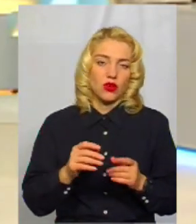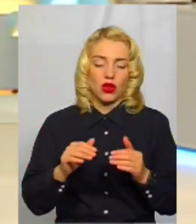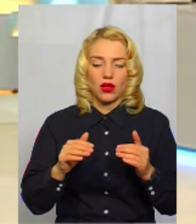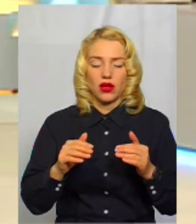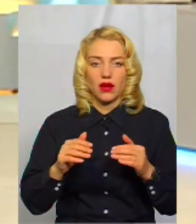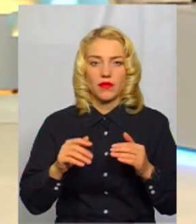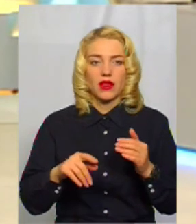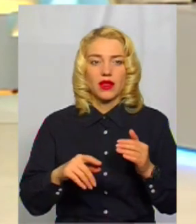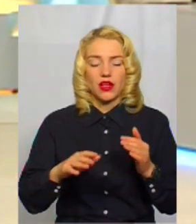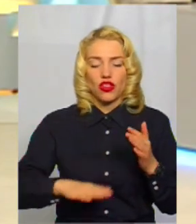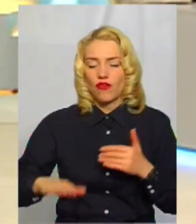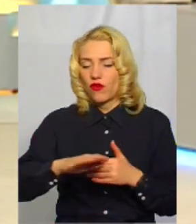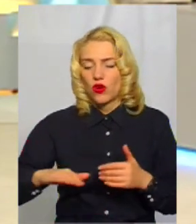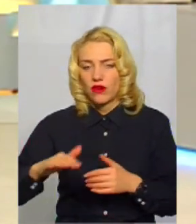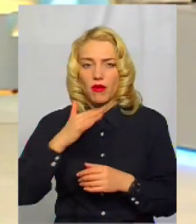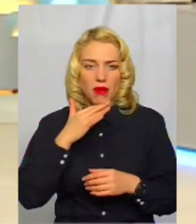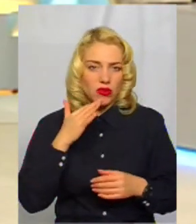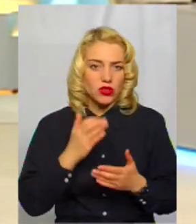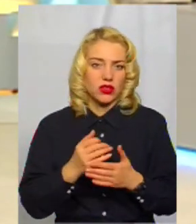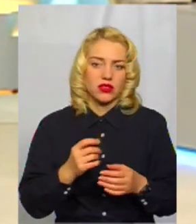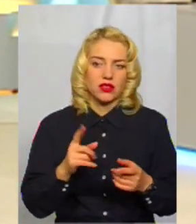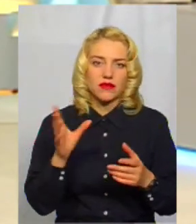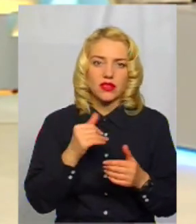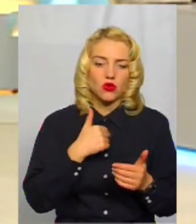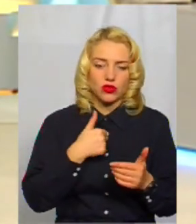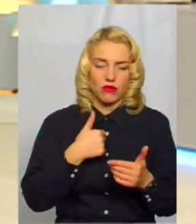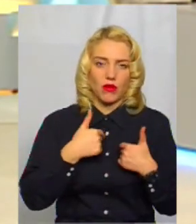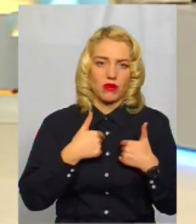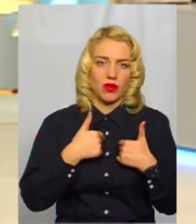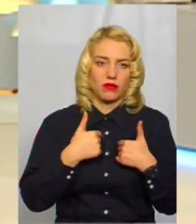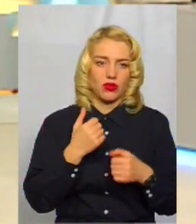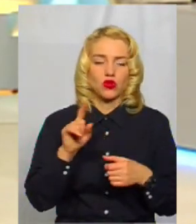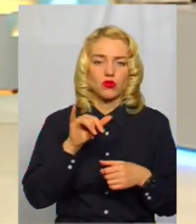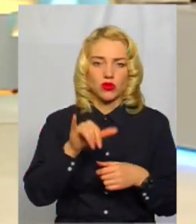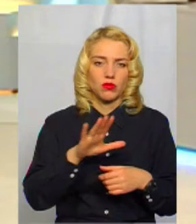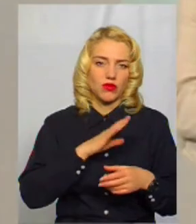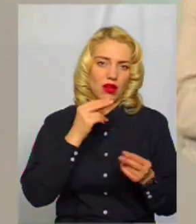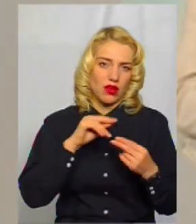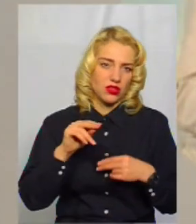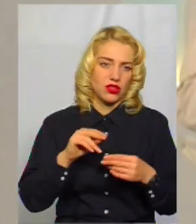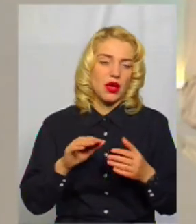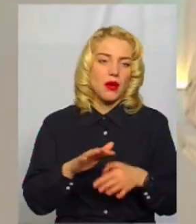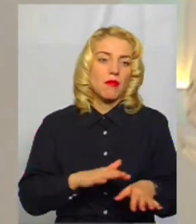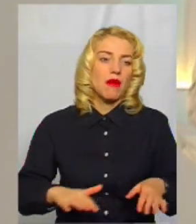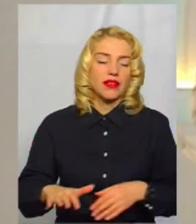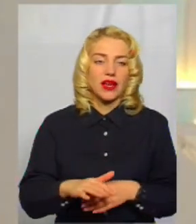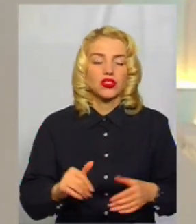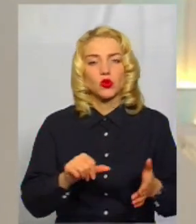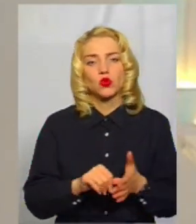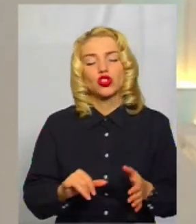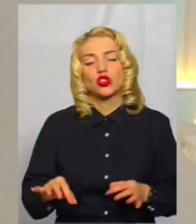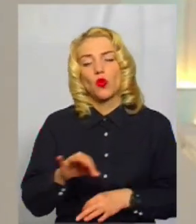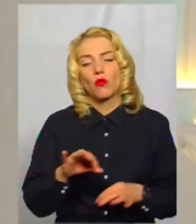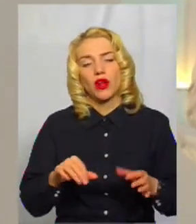дворів багато, майданчиків також, і всі хочуть, щоб саме біля них був майданчик найкращий. Тобто участь у